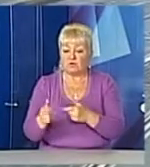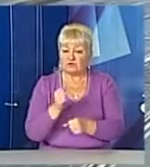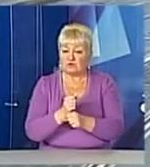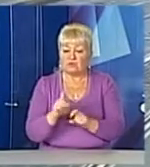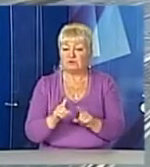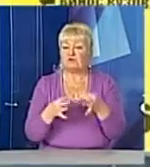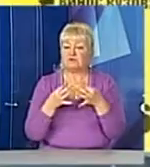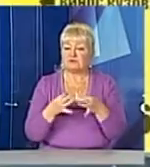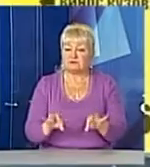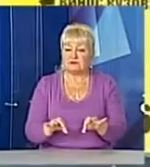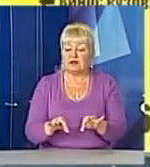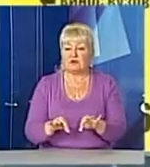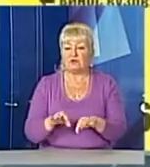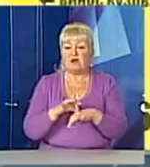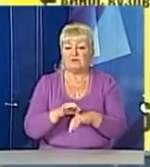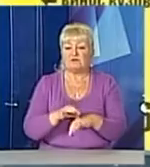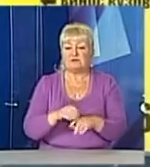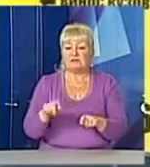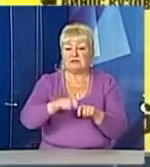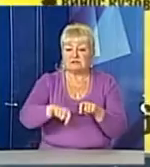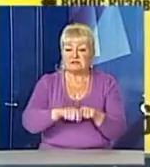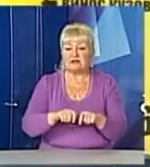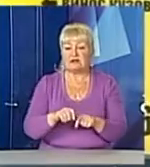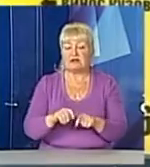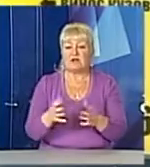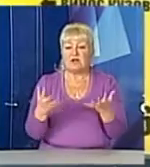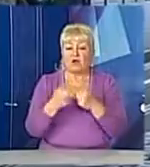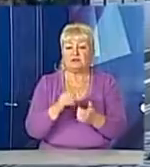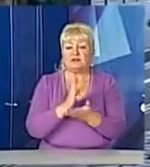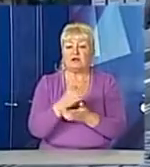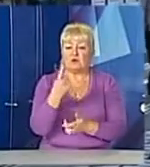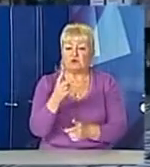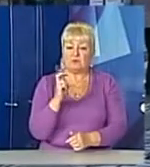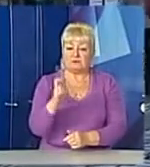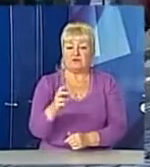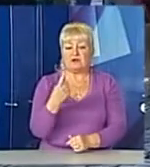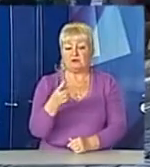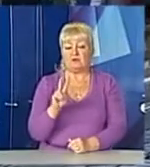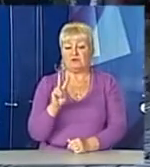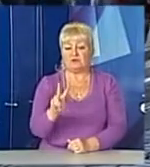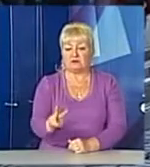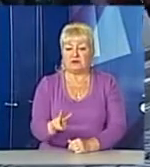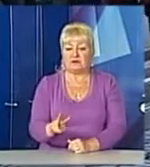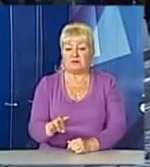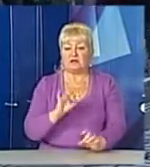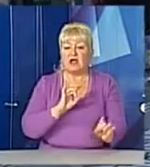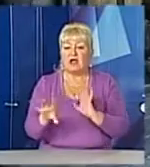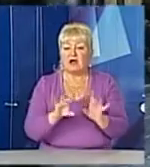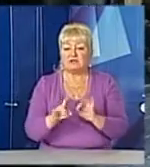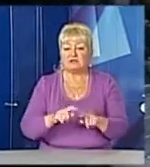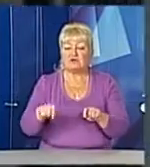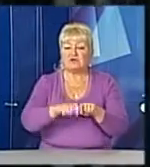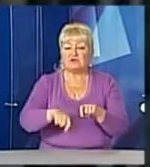дозволяють провести заміри. Обладнання встановили на одному тролейбусі і одному трамваї. Нагадаю, анонсоване дослідження